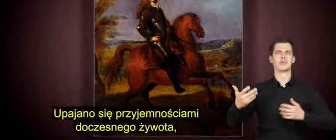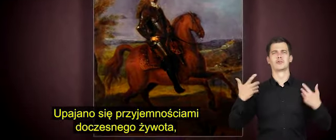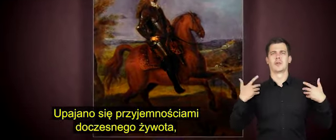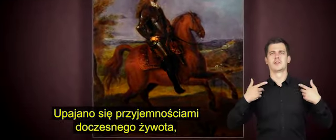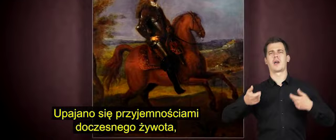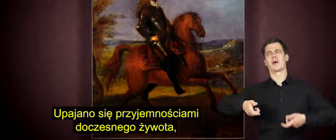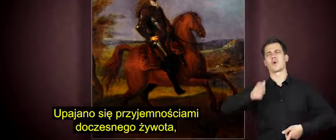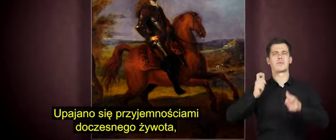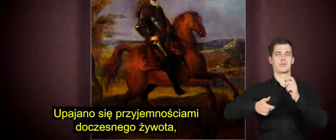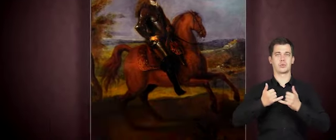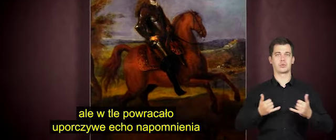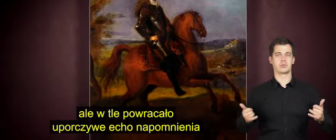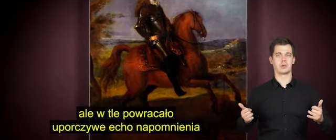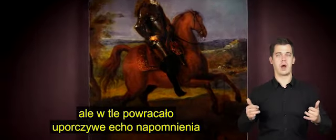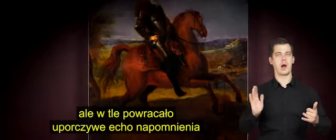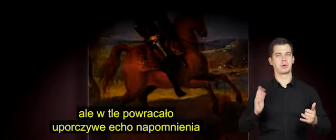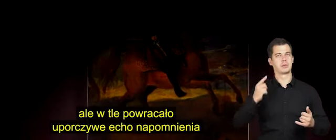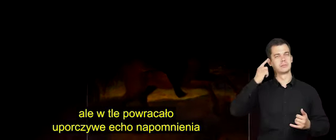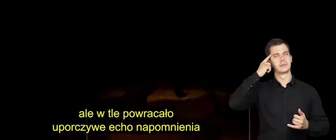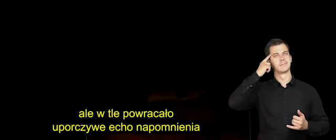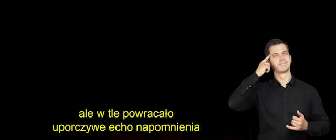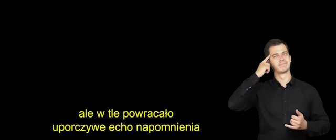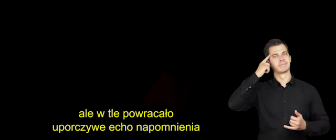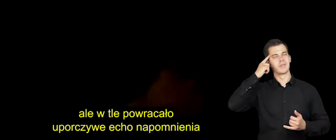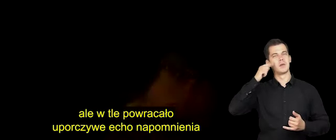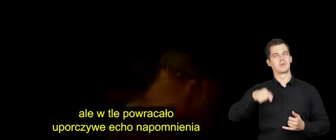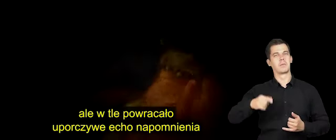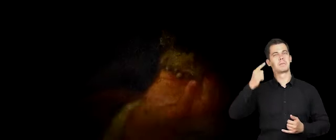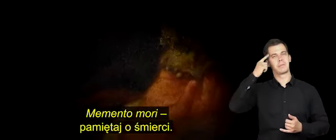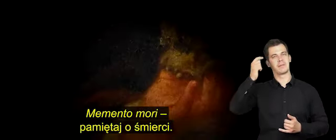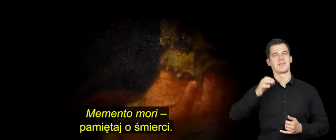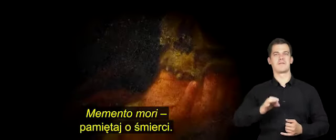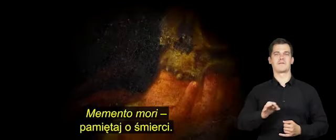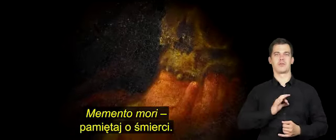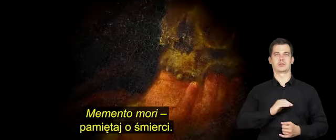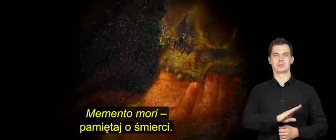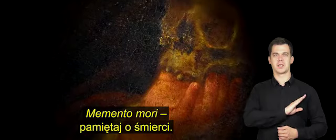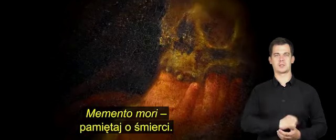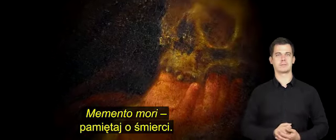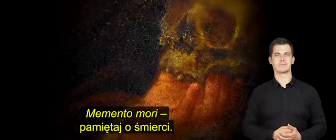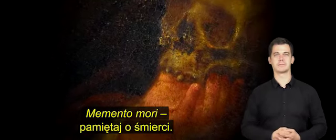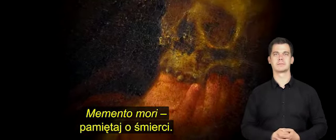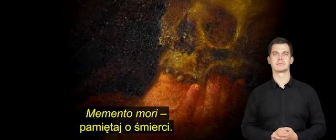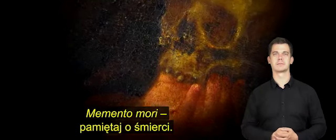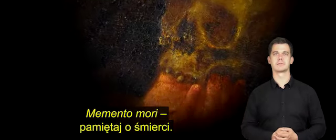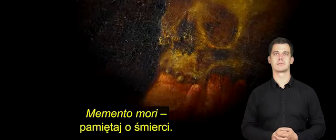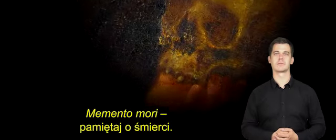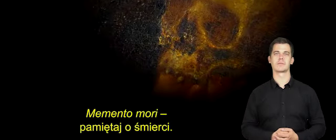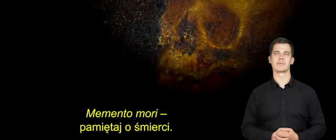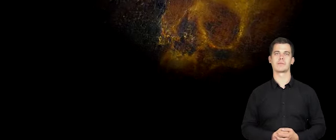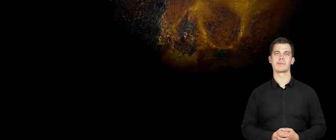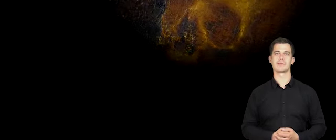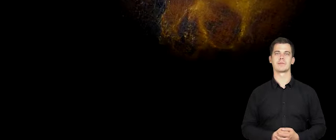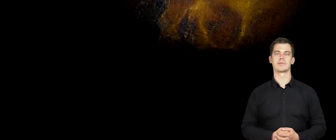przyjemnościami doczesnego żywota, ale w tle powracało uporczywe echo napomnienia Memento Mori – Pamiętaj o śmierci.